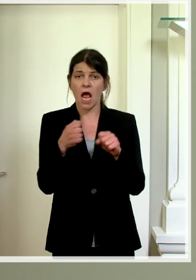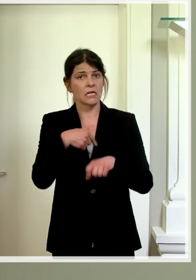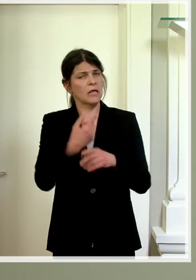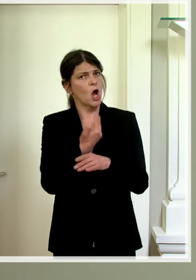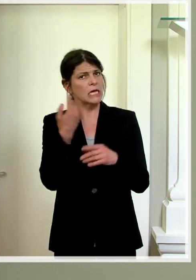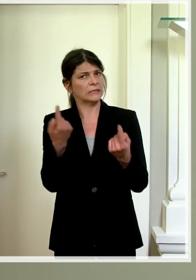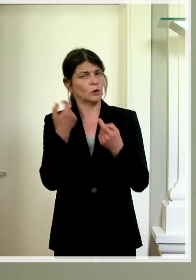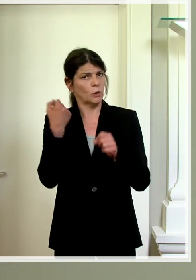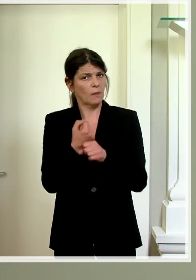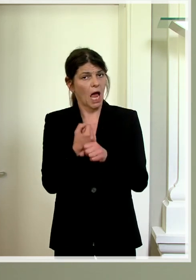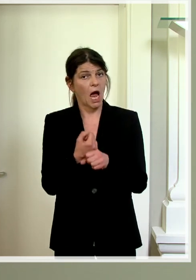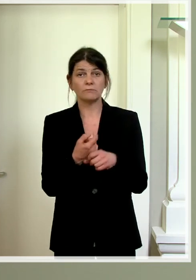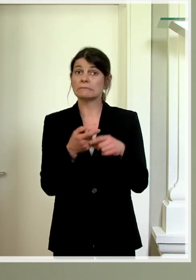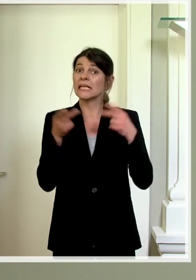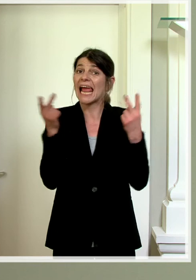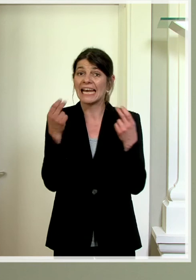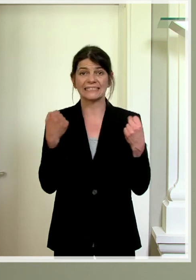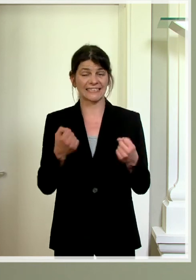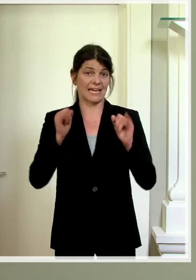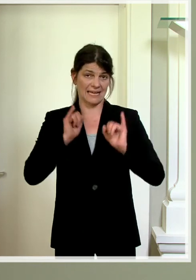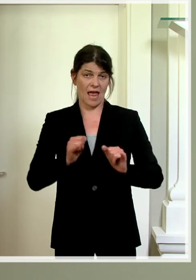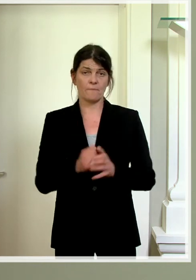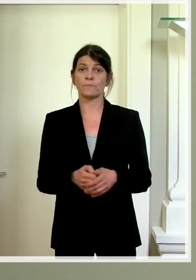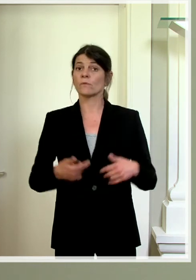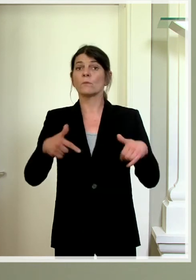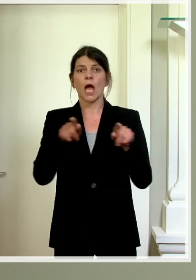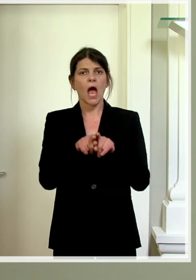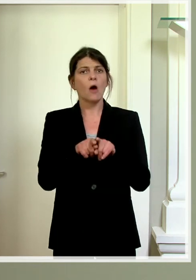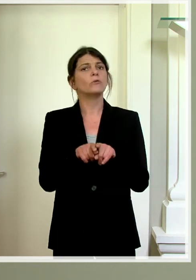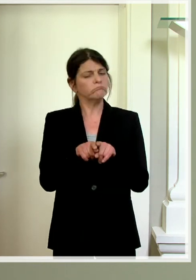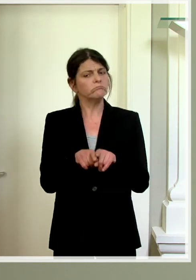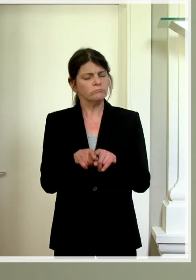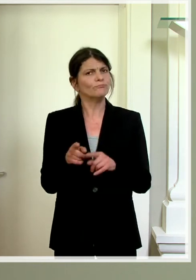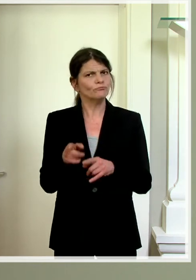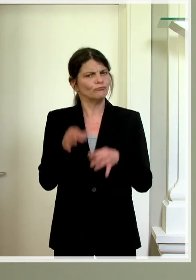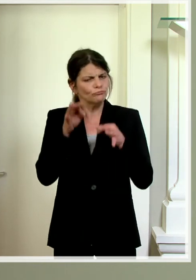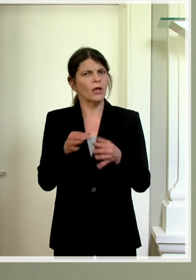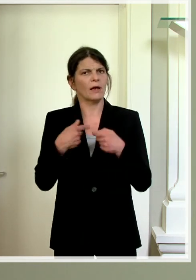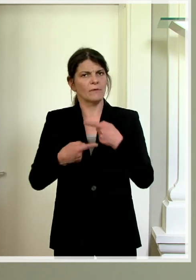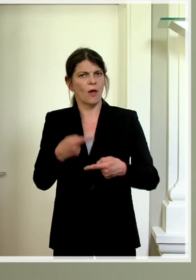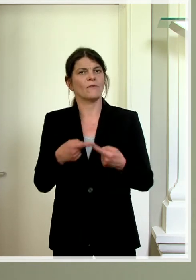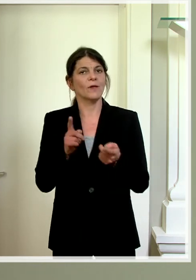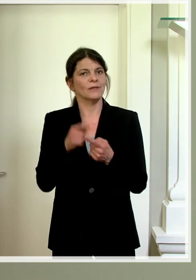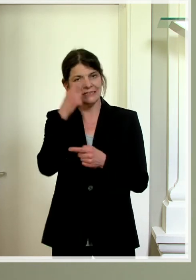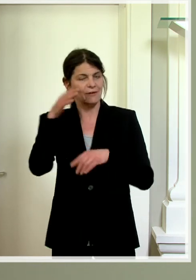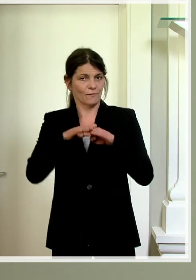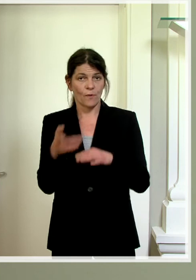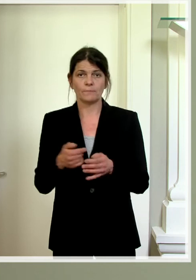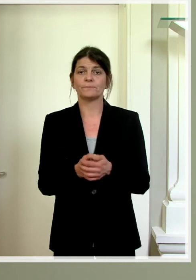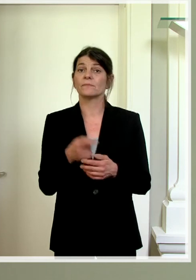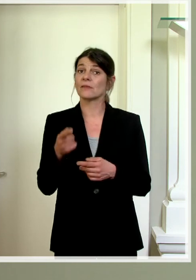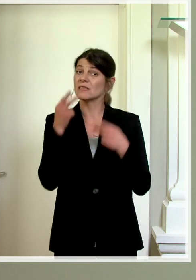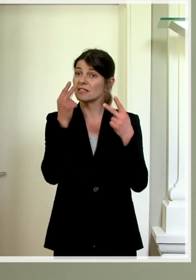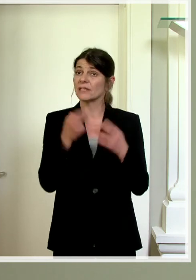Situation schaffen, die ähnlich sicher ist und auch ihren Zweck erfüllt. Weil es ist wichtig, im Hinblick